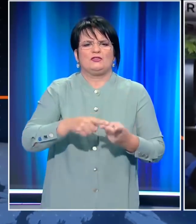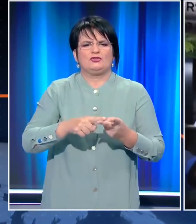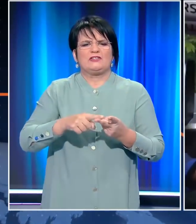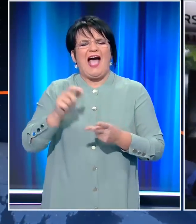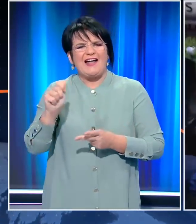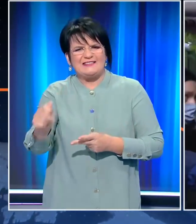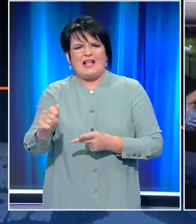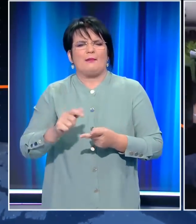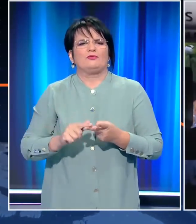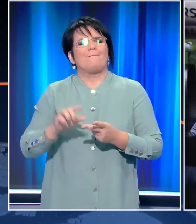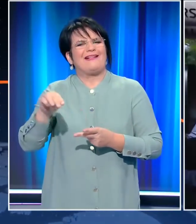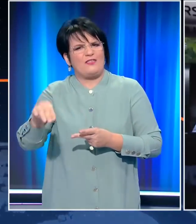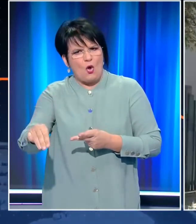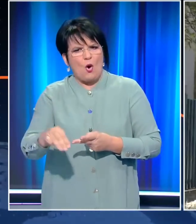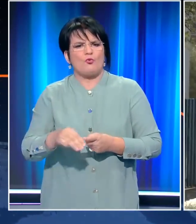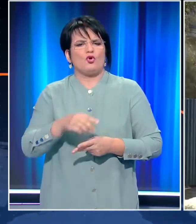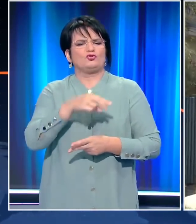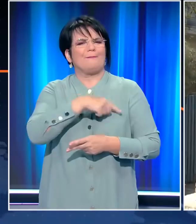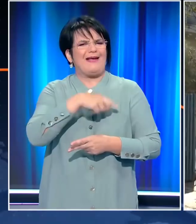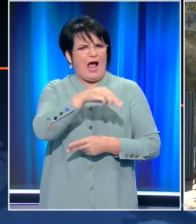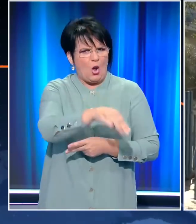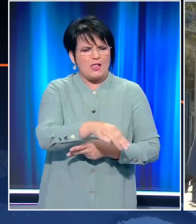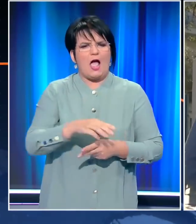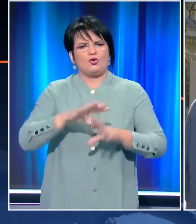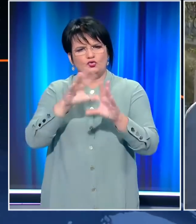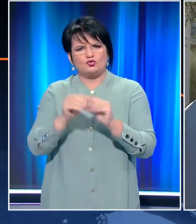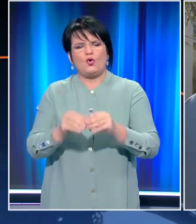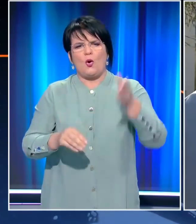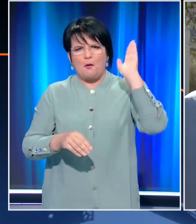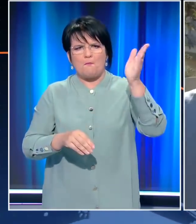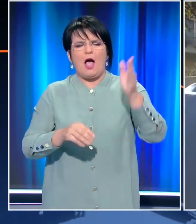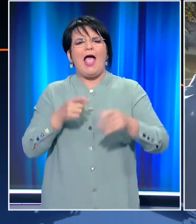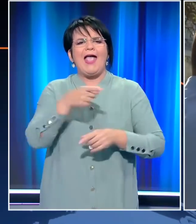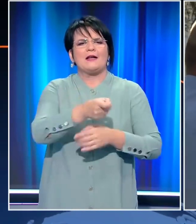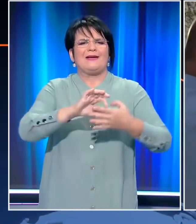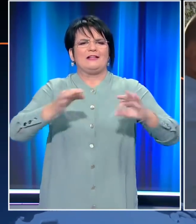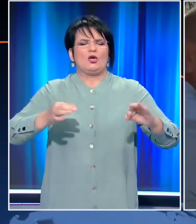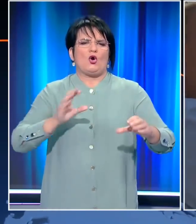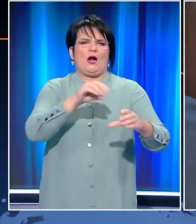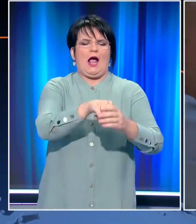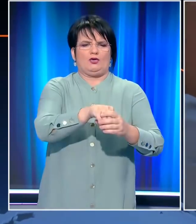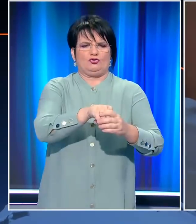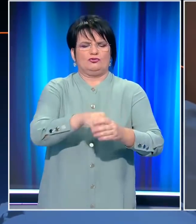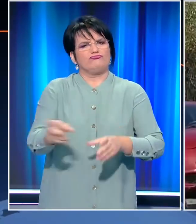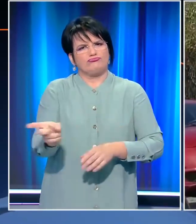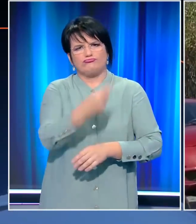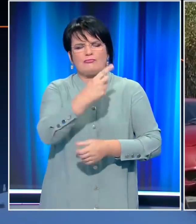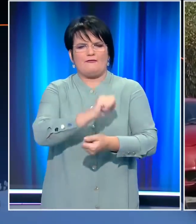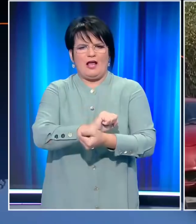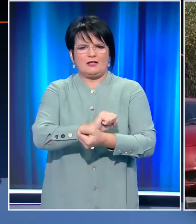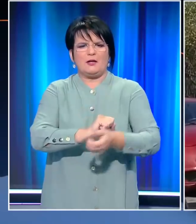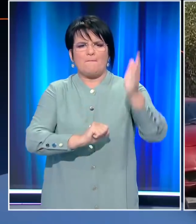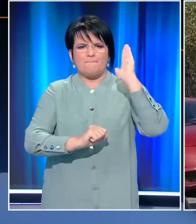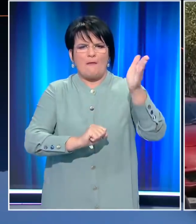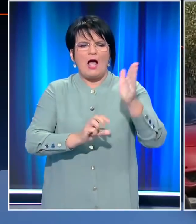Αρτέμις Ματθεόπουλος που είχαν κριθεί ως ένοχοι για διεύθυνση εγκληματικής οργάνωσης, οδηγούνται στη φυλακή και είχαν ποινές